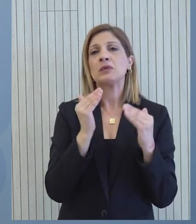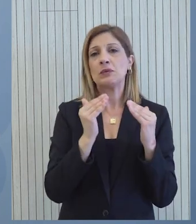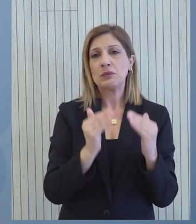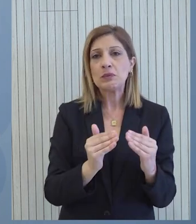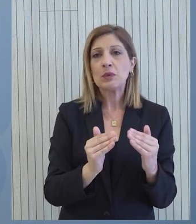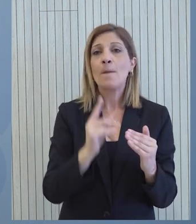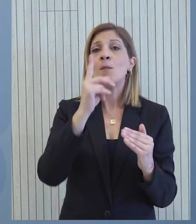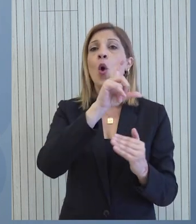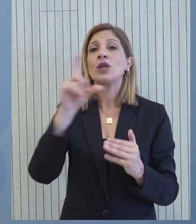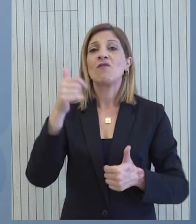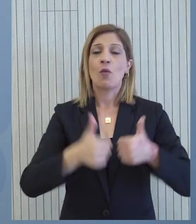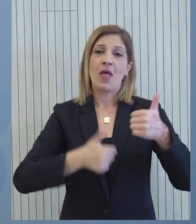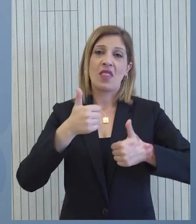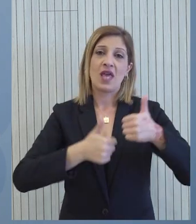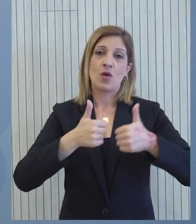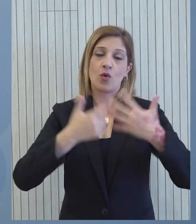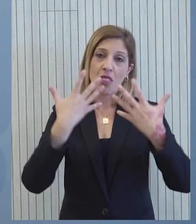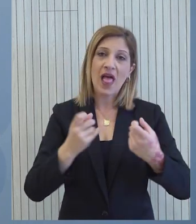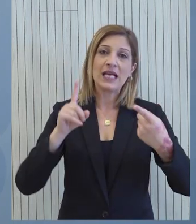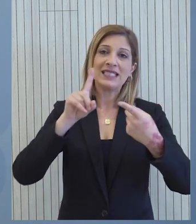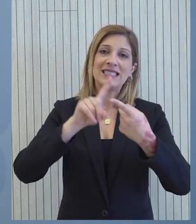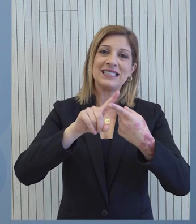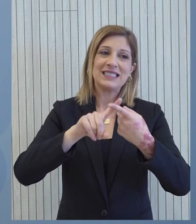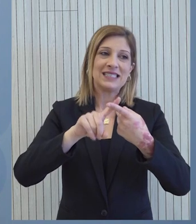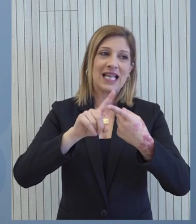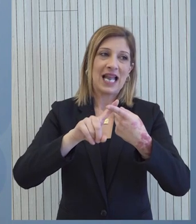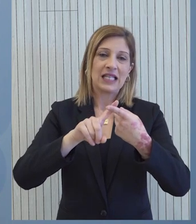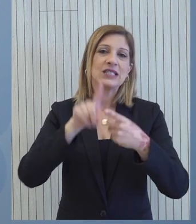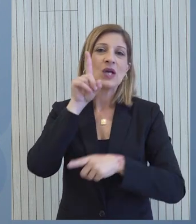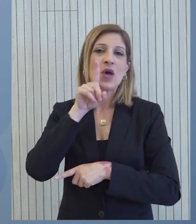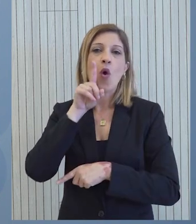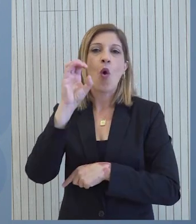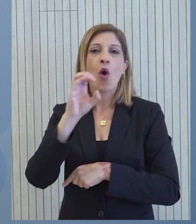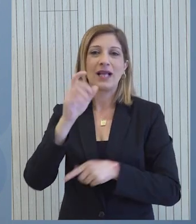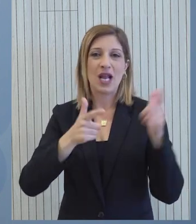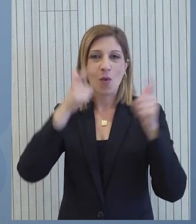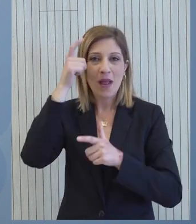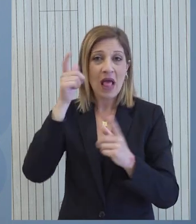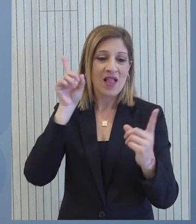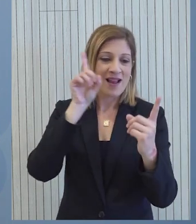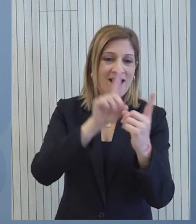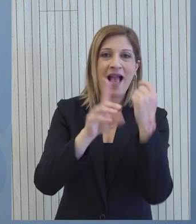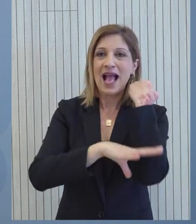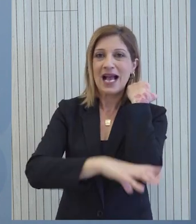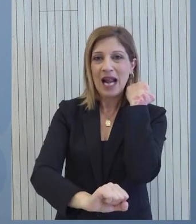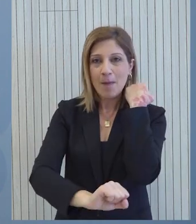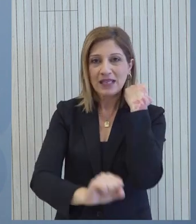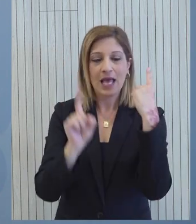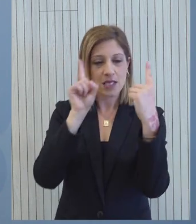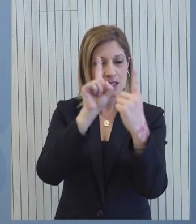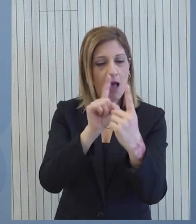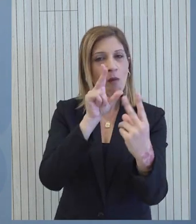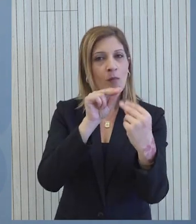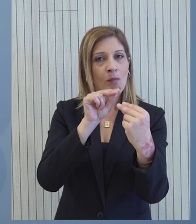ότι την πρώτη εβδομάδα Ιουνίου θα έχει συνάντηση η κυρία Ολκή με το Γενικό Γραμματέα των Ηνωμένων Εθνών για να ανταλλάξουν